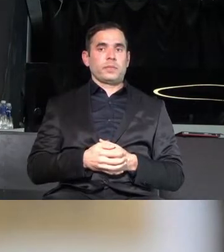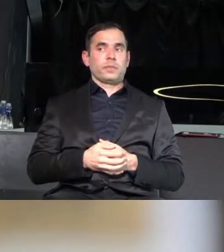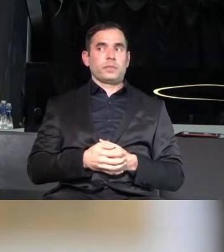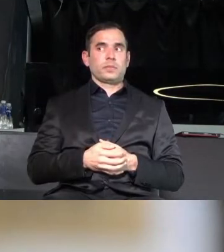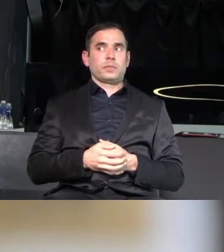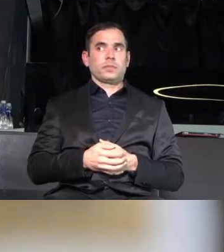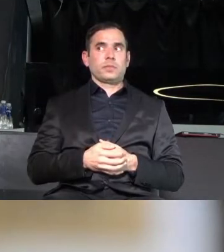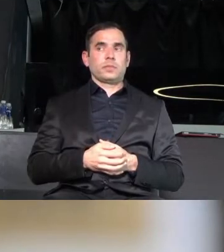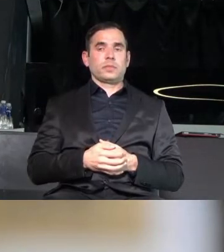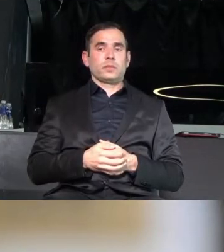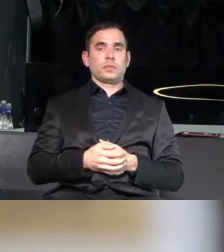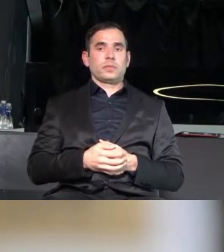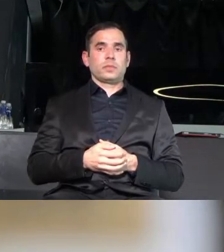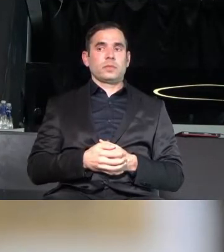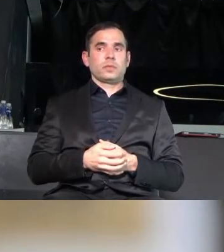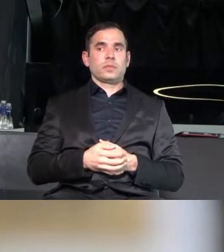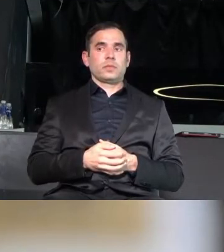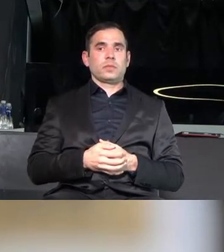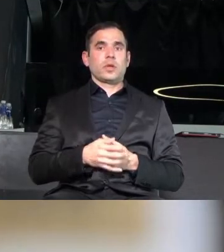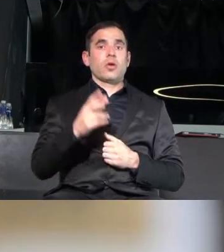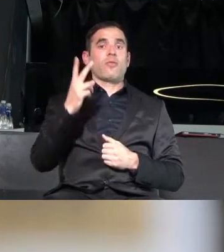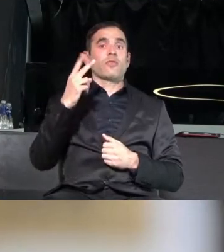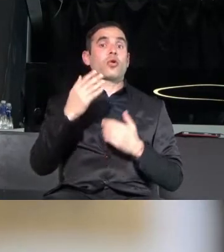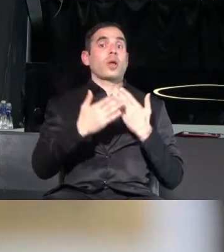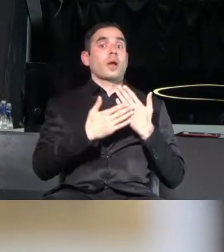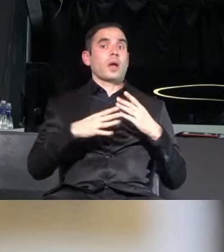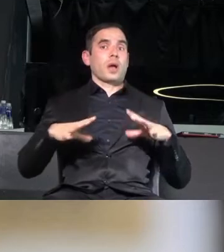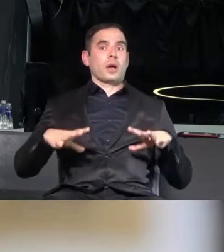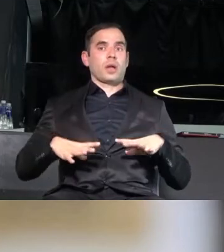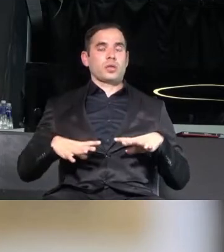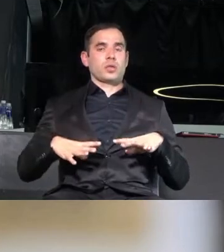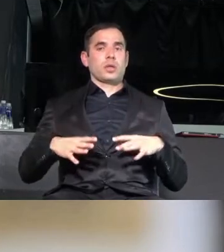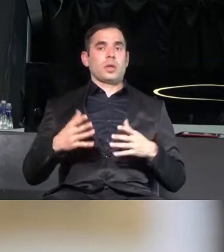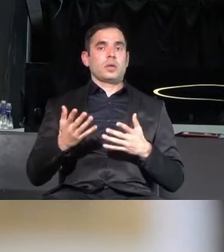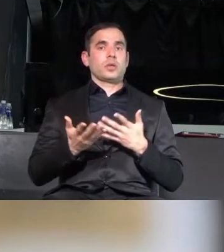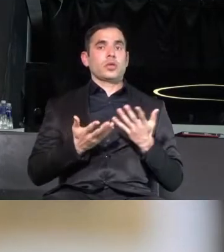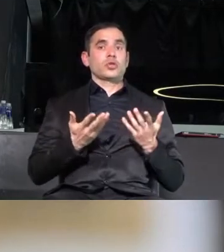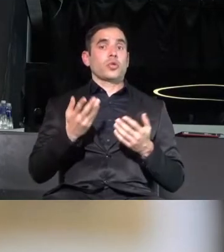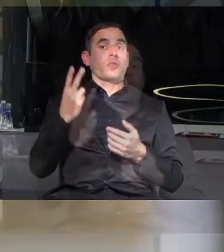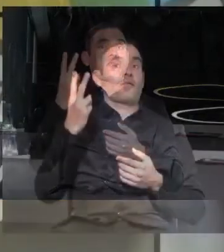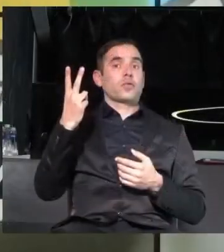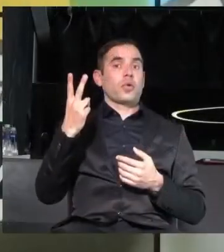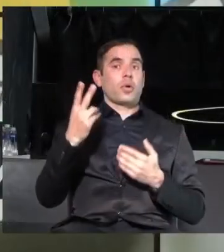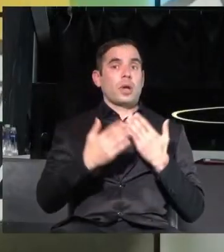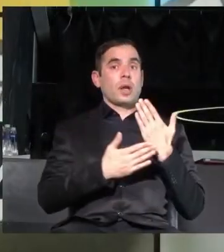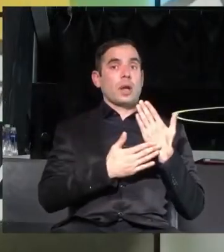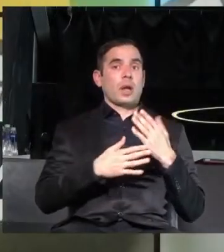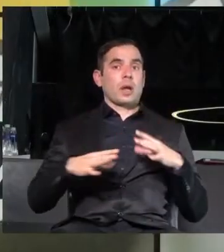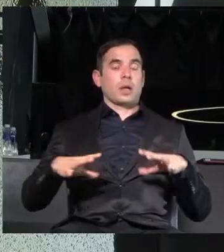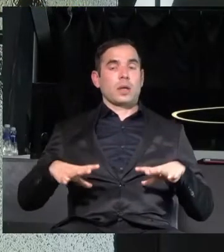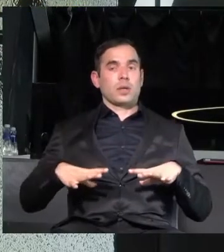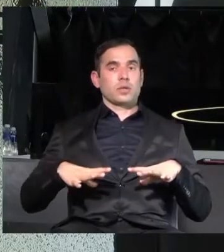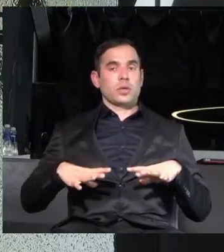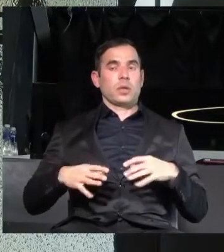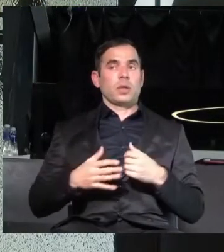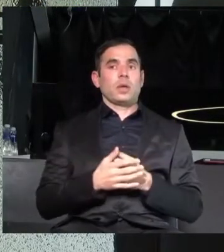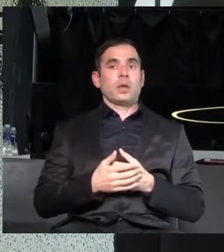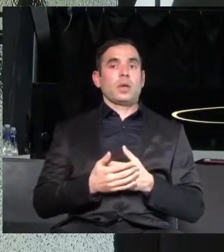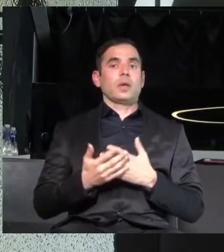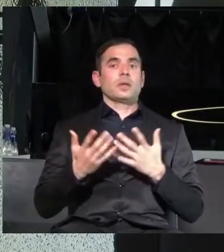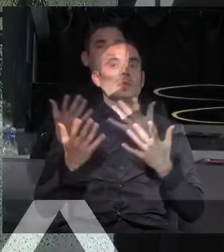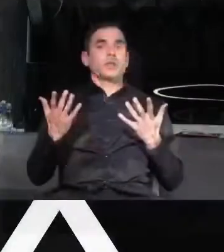Втора ръка граждани. А защо сме втора ръка граждани? Защото